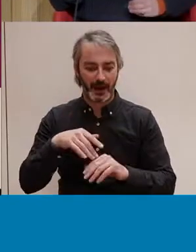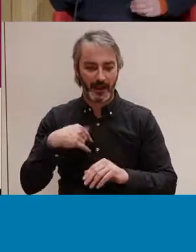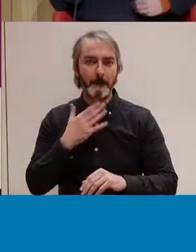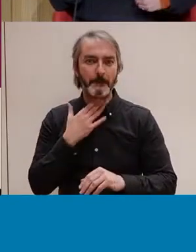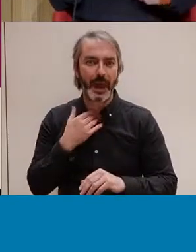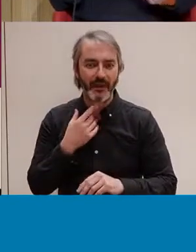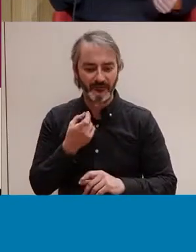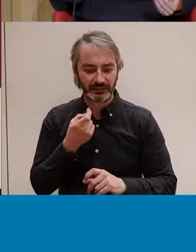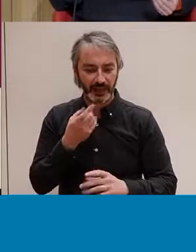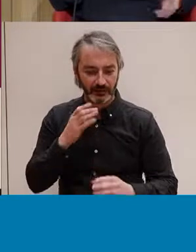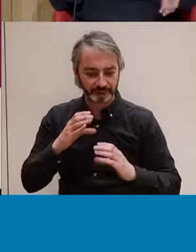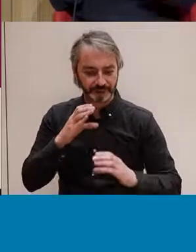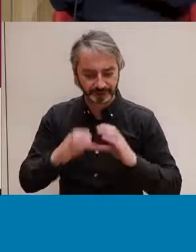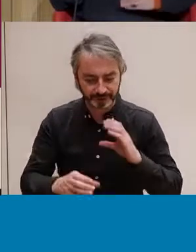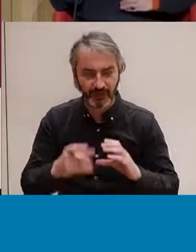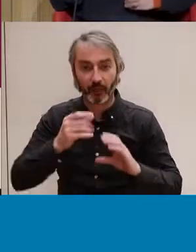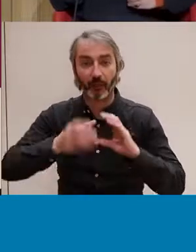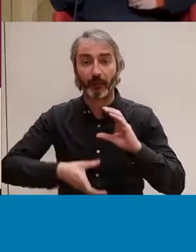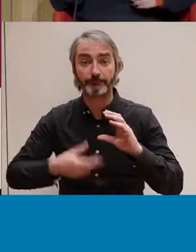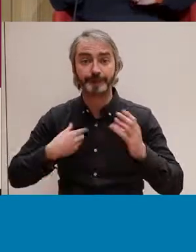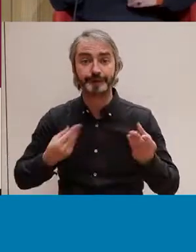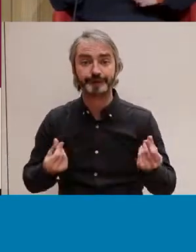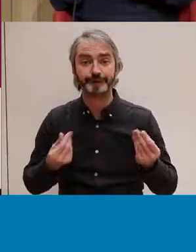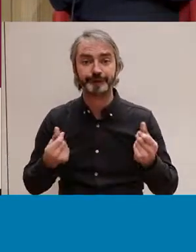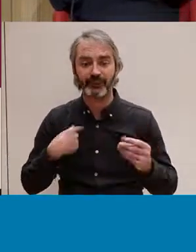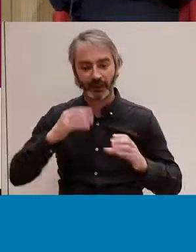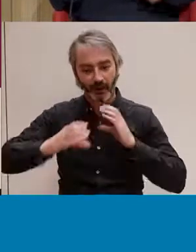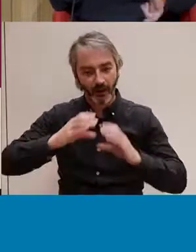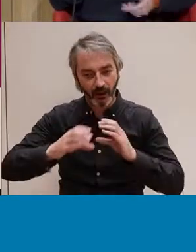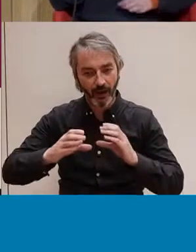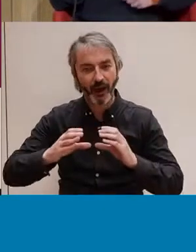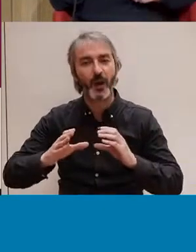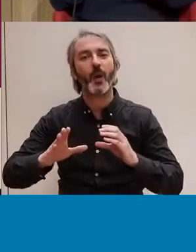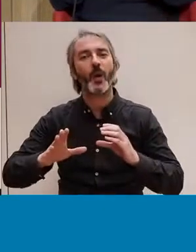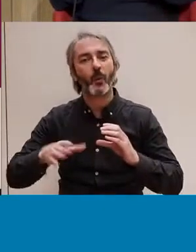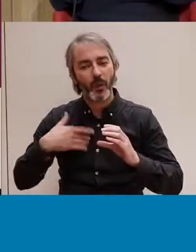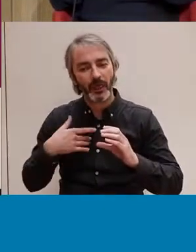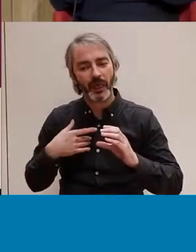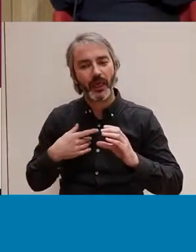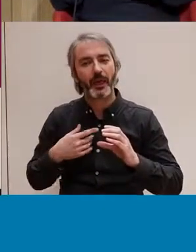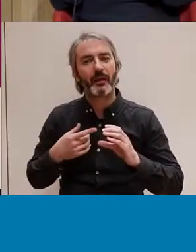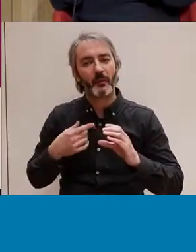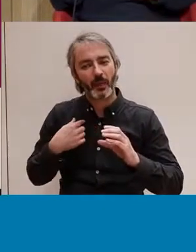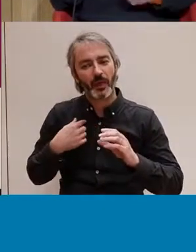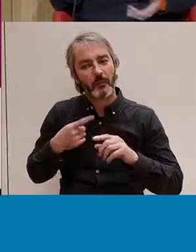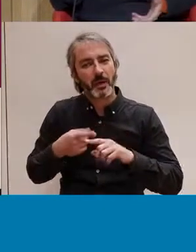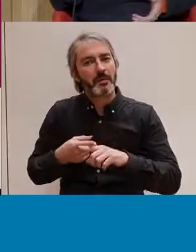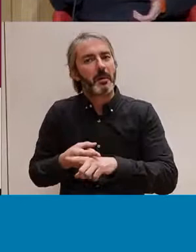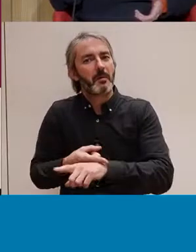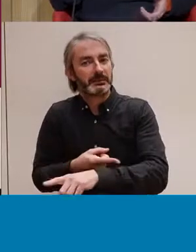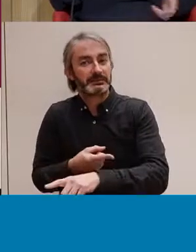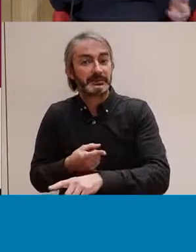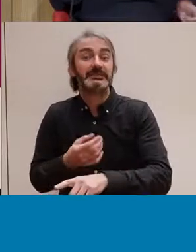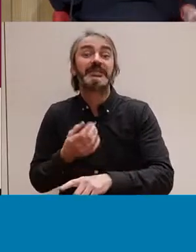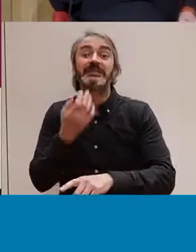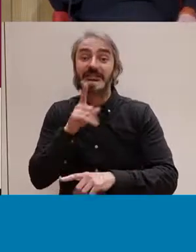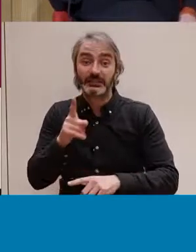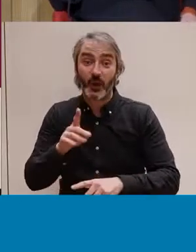que, a banda, la no comunicació també pot portar moltes vegades a altres pas de límits i a situacions de violència.